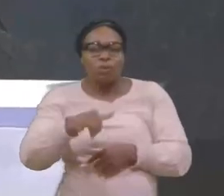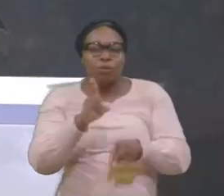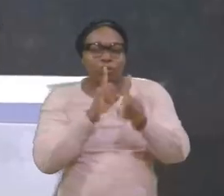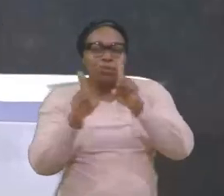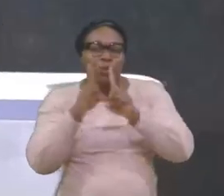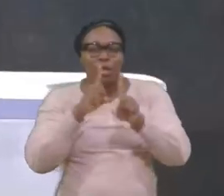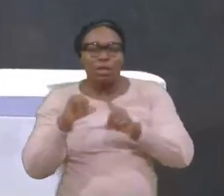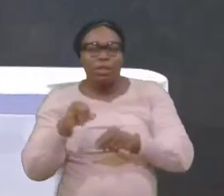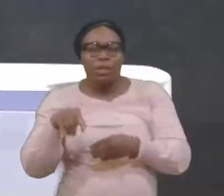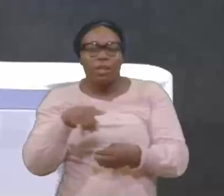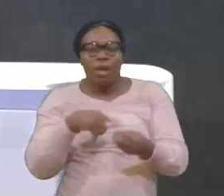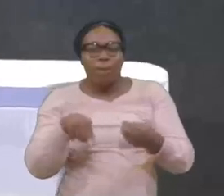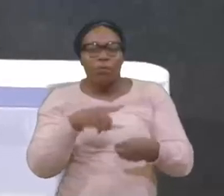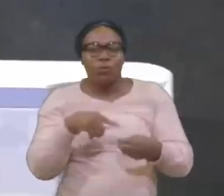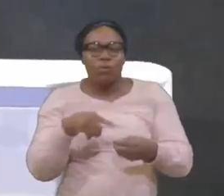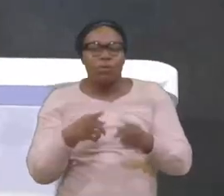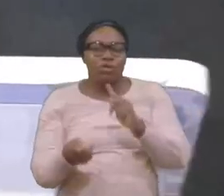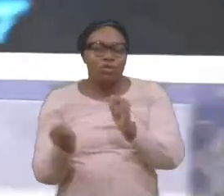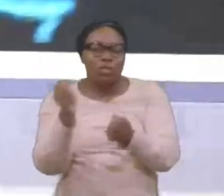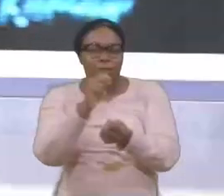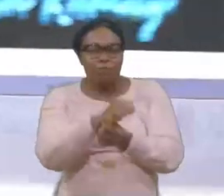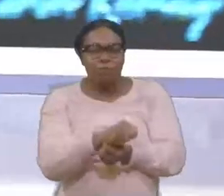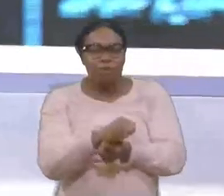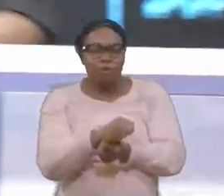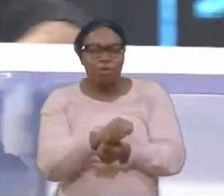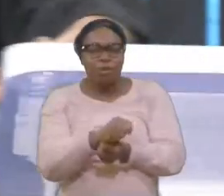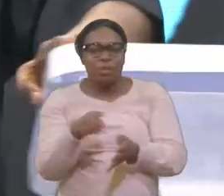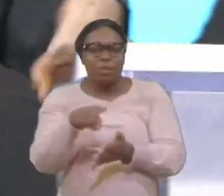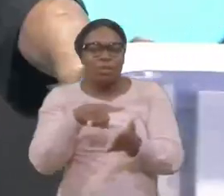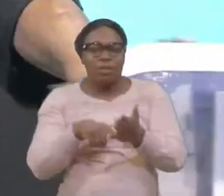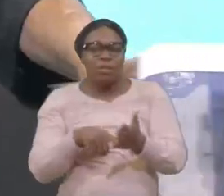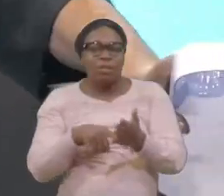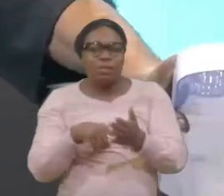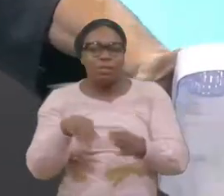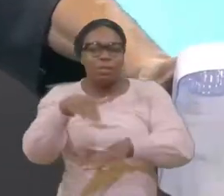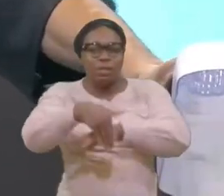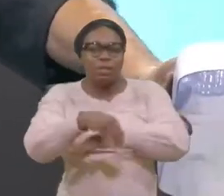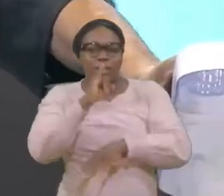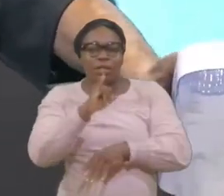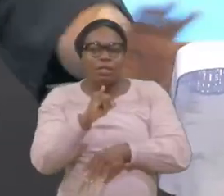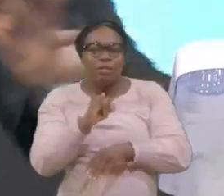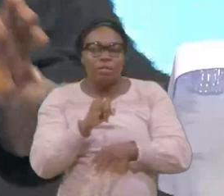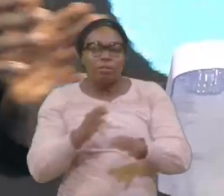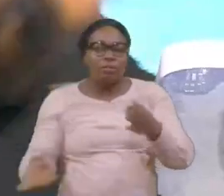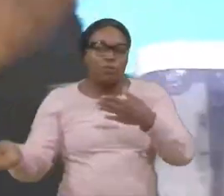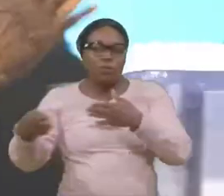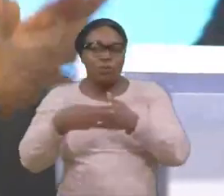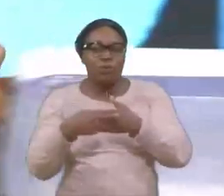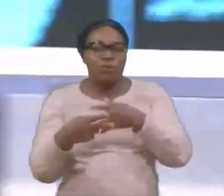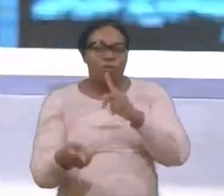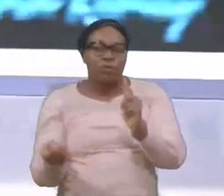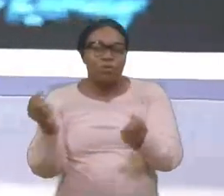de la transformation ce soit la transformation de restauration